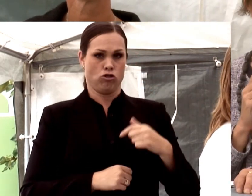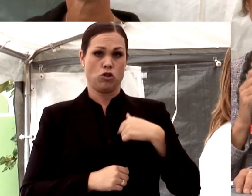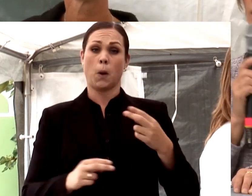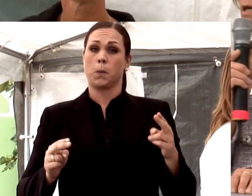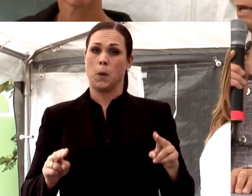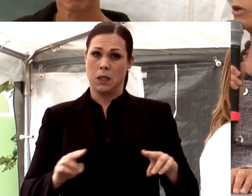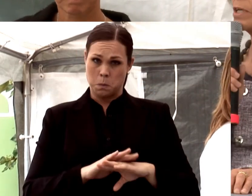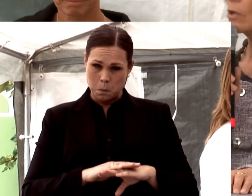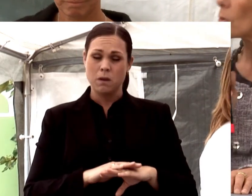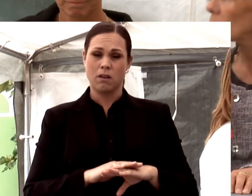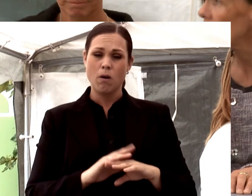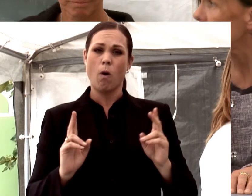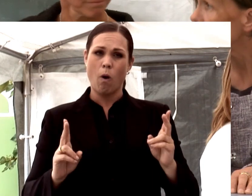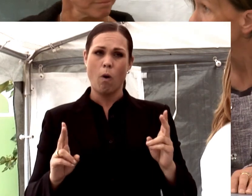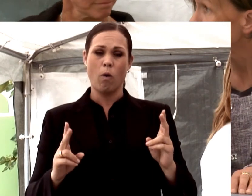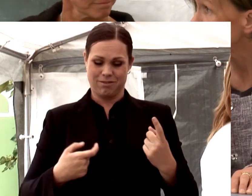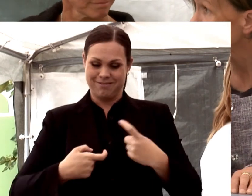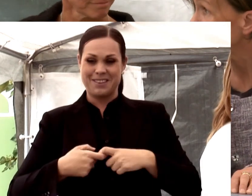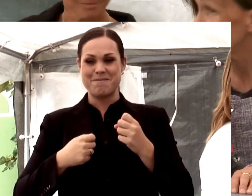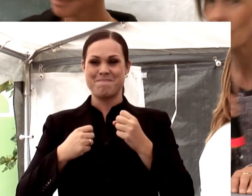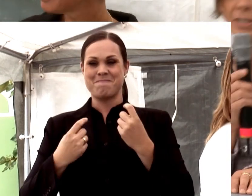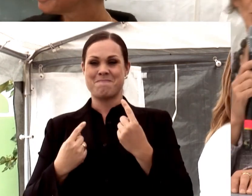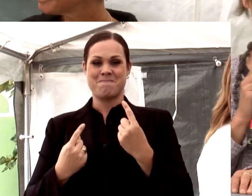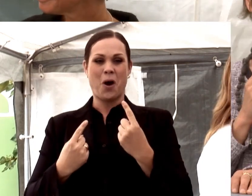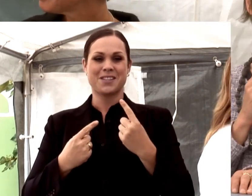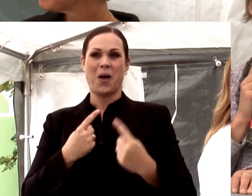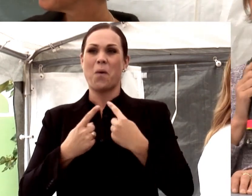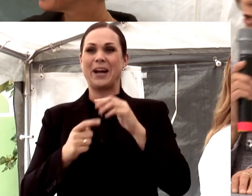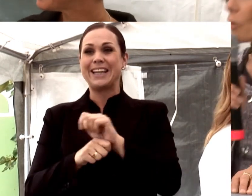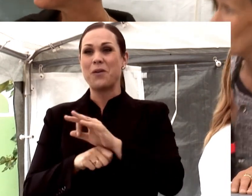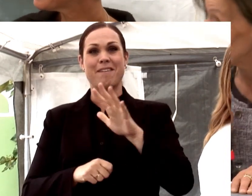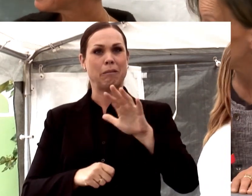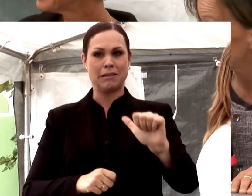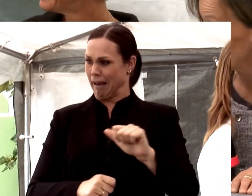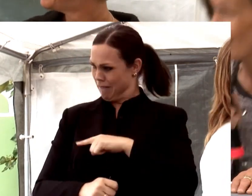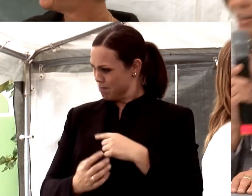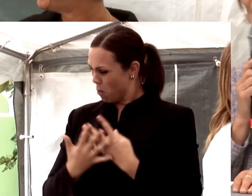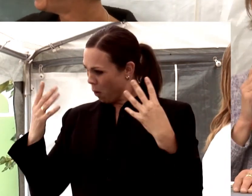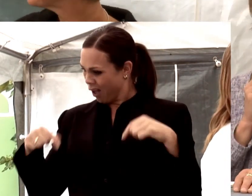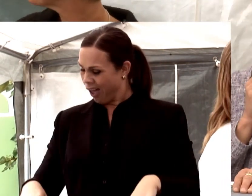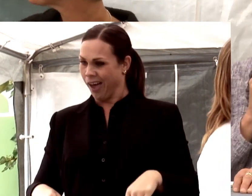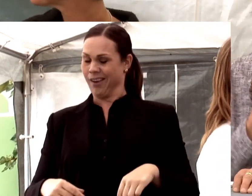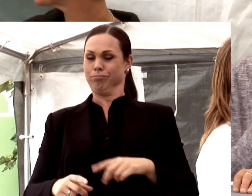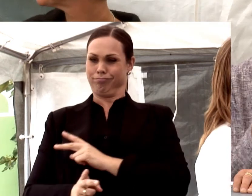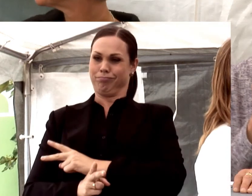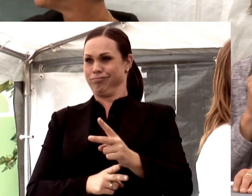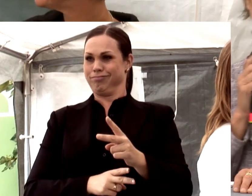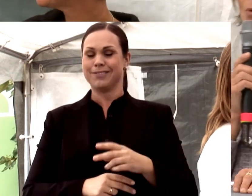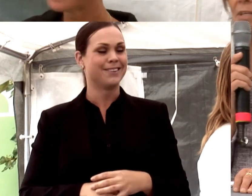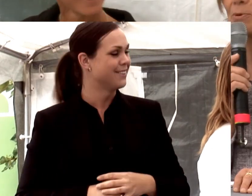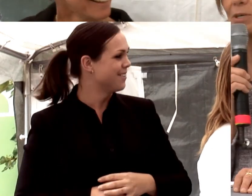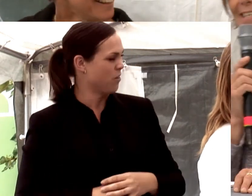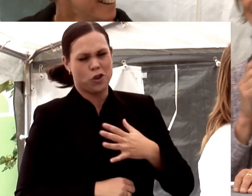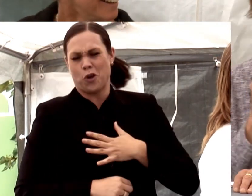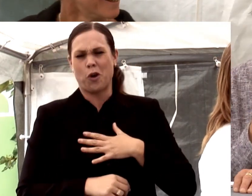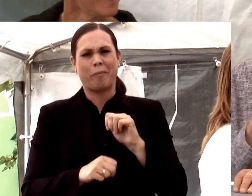är jurist. Jag tillhör också det här magiska året, 1956. Vi är överrepresenterade här idag. Tycker